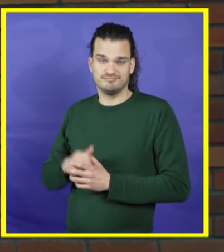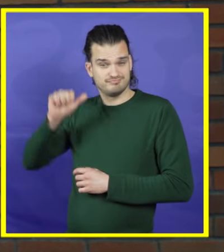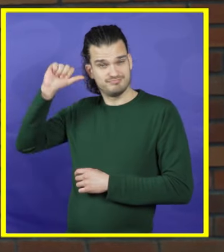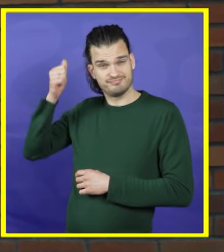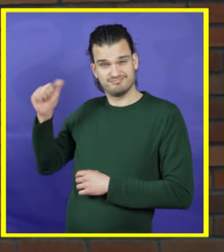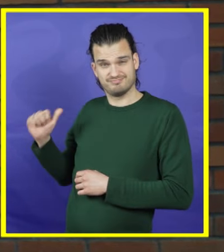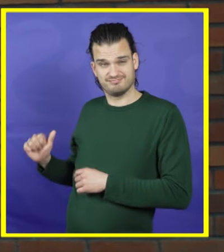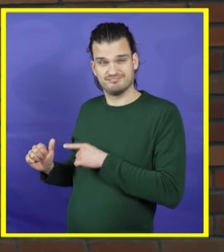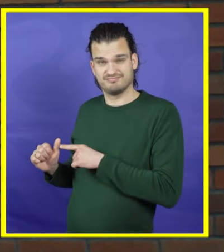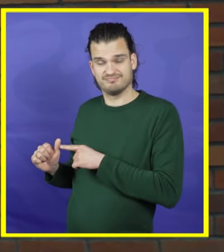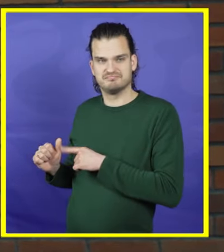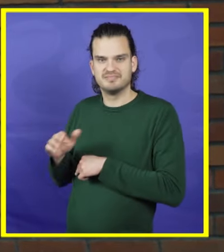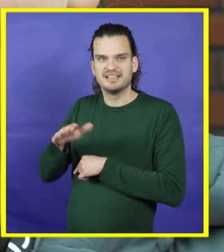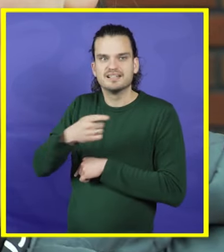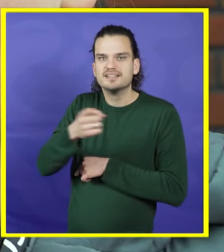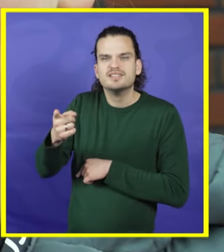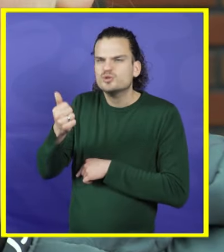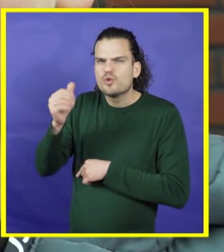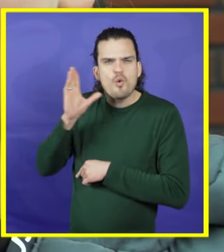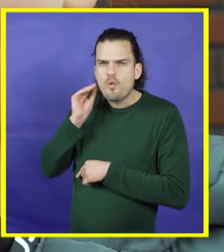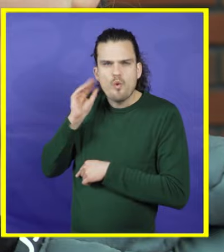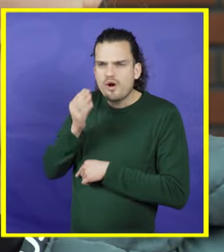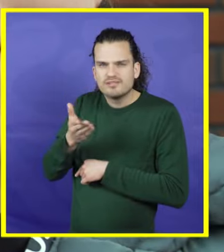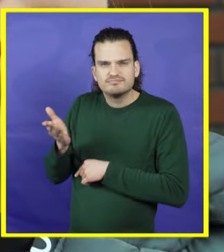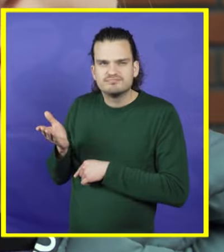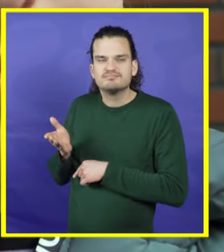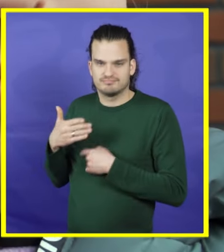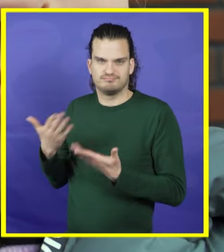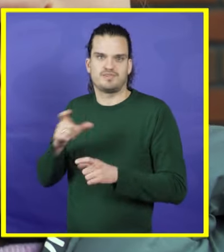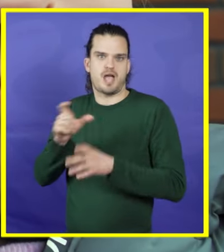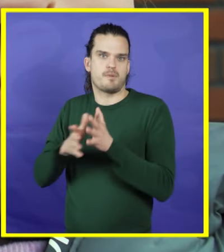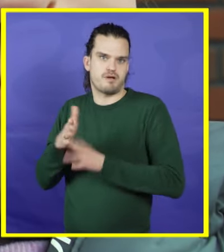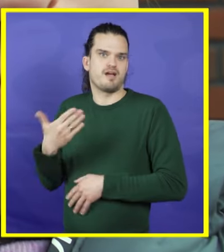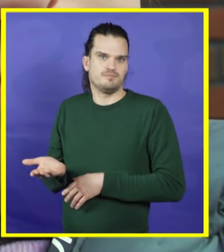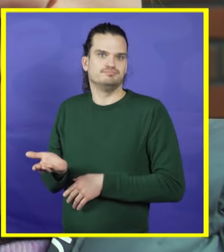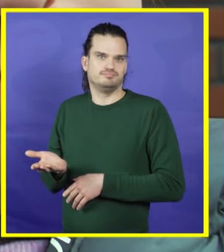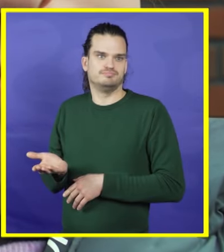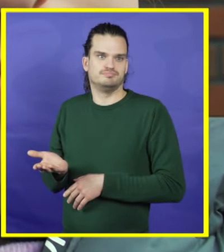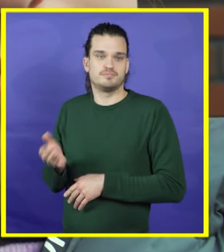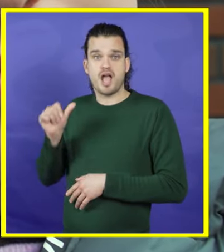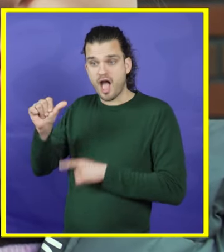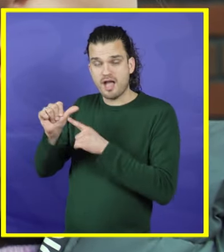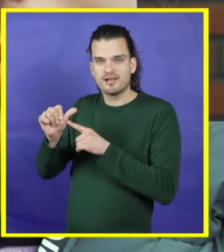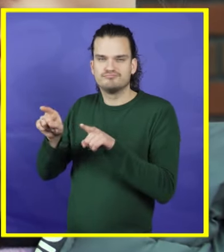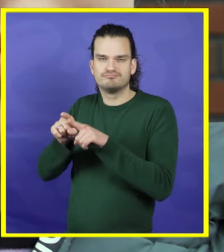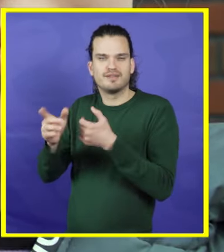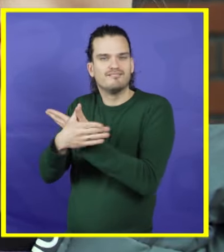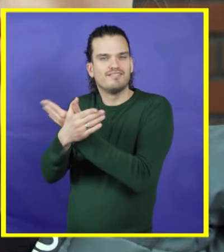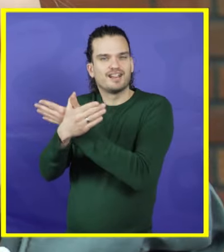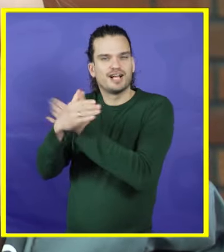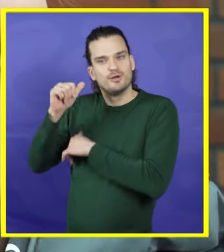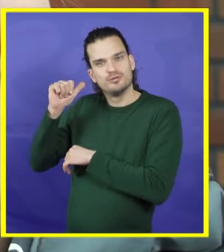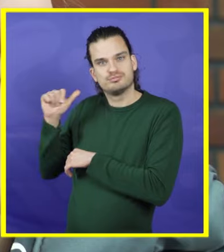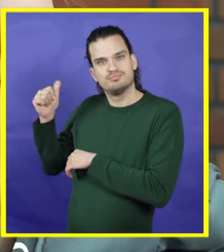Dat is voor kinderen die ook niet zo goed kunnen horen. Mijn naam is een aard met een vlinder die